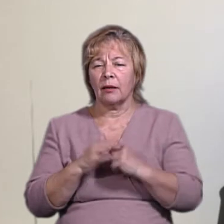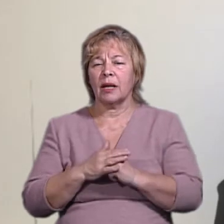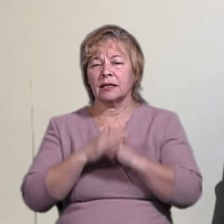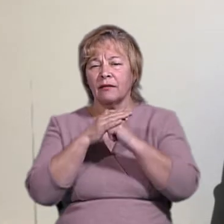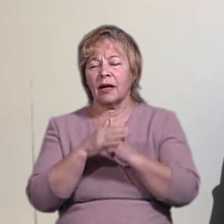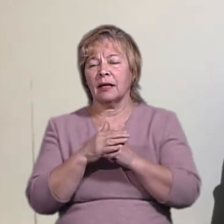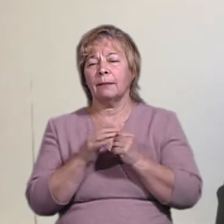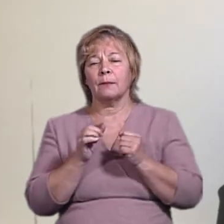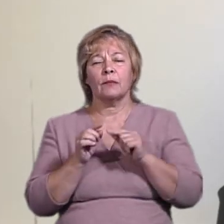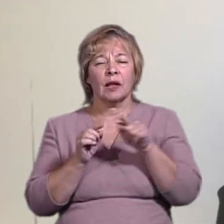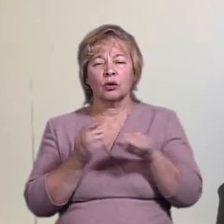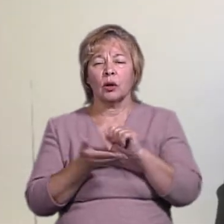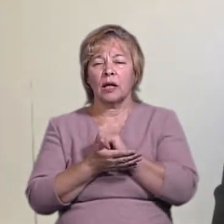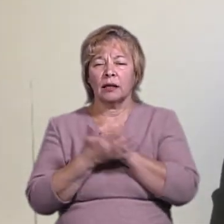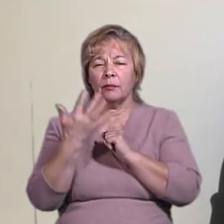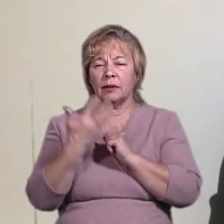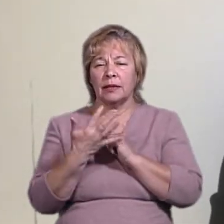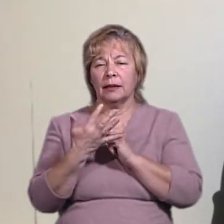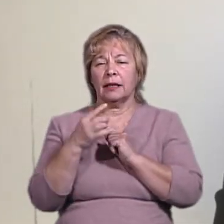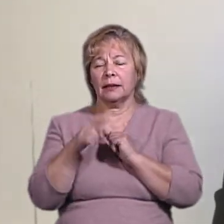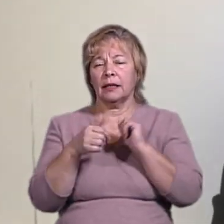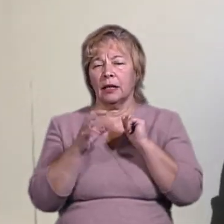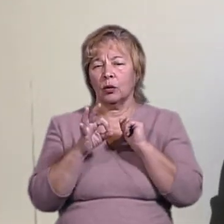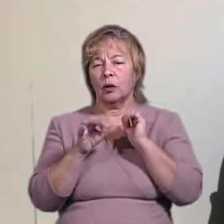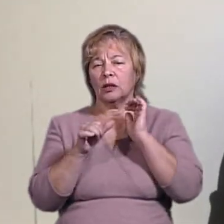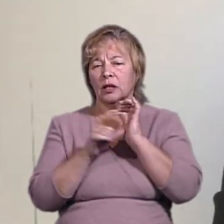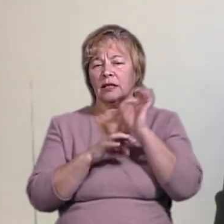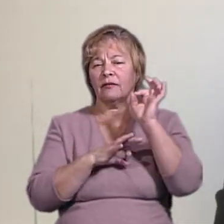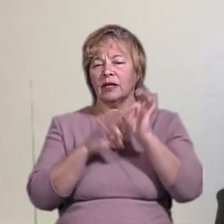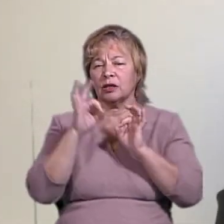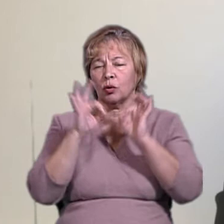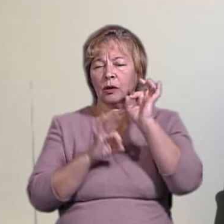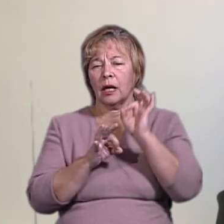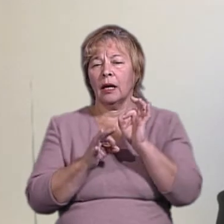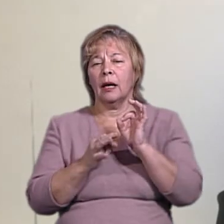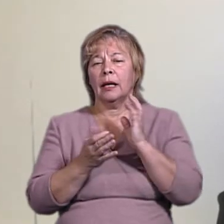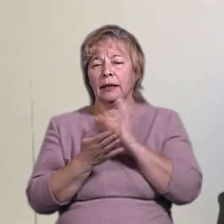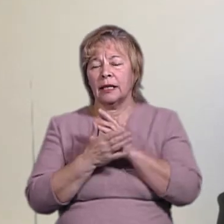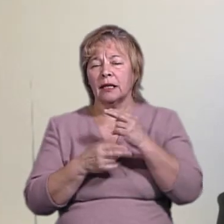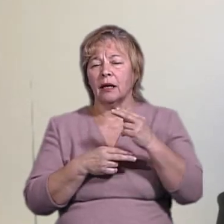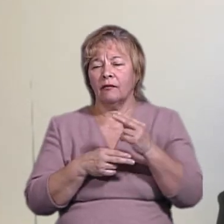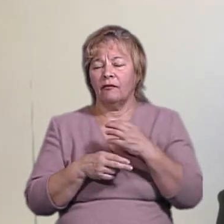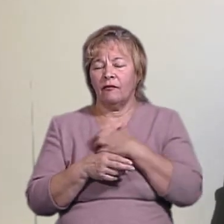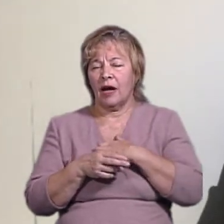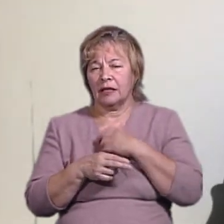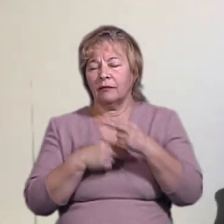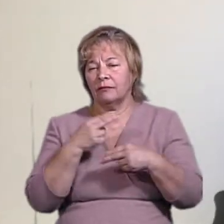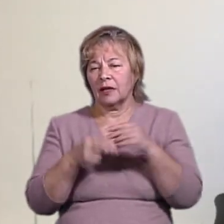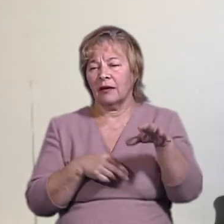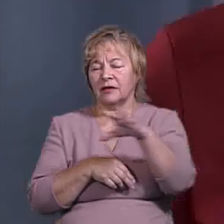на цій основі, що дані 50,06% є репрезентативними для всієї громади.